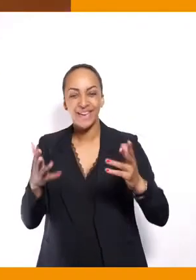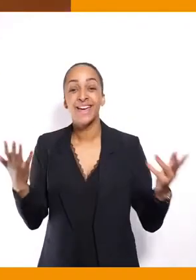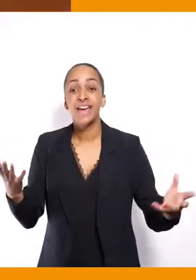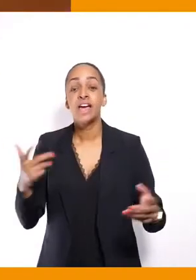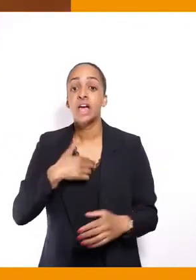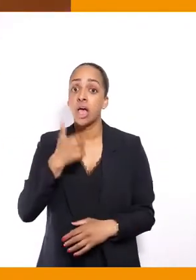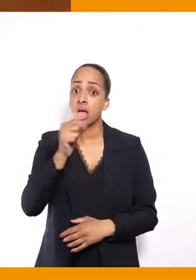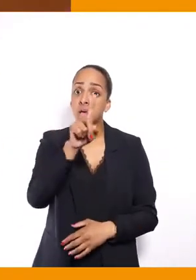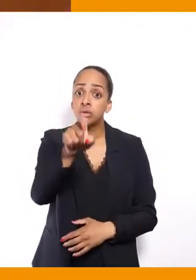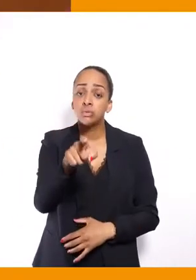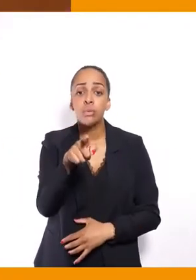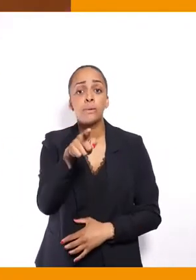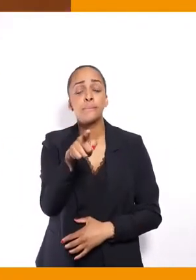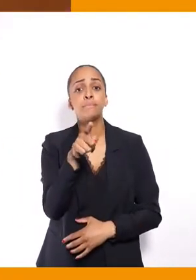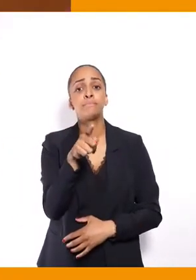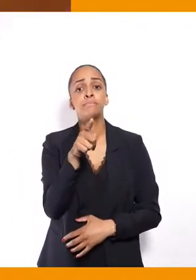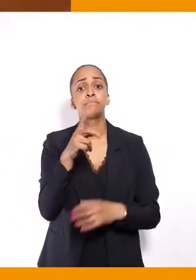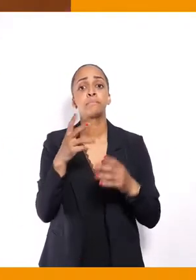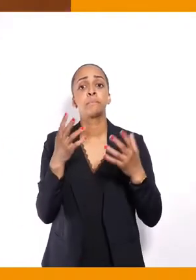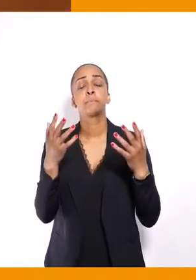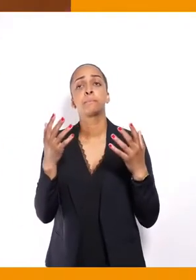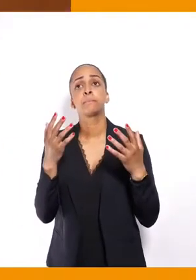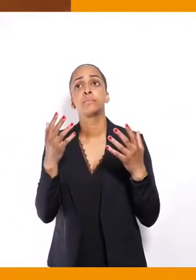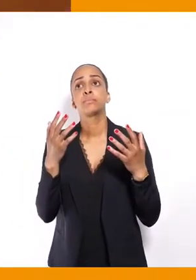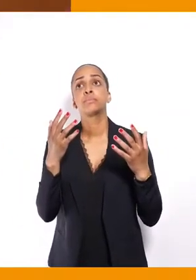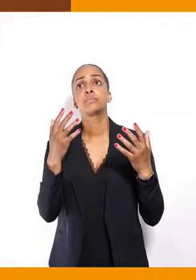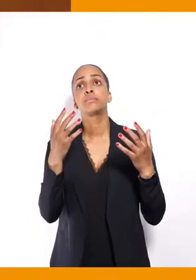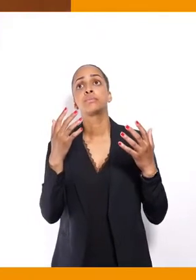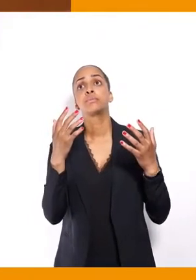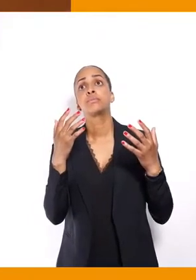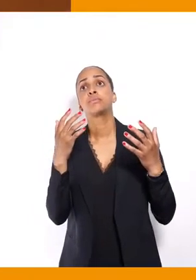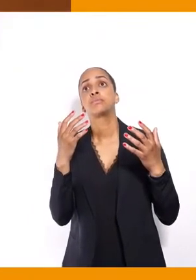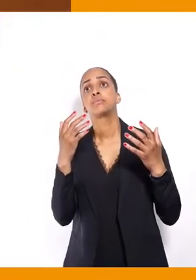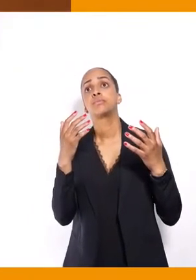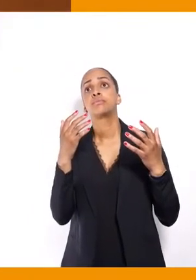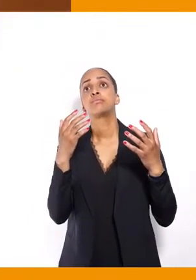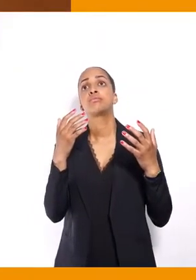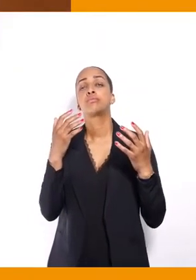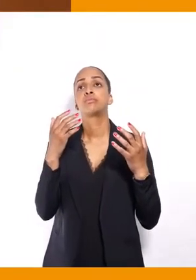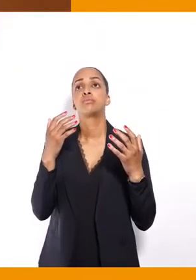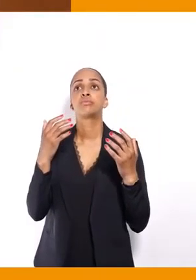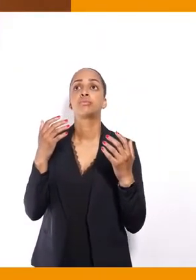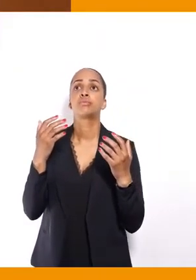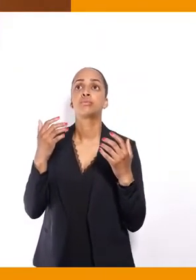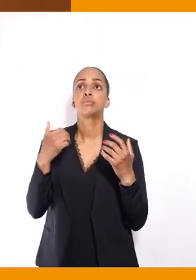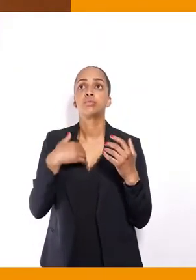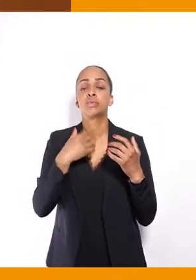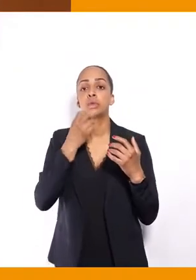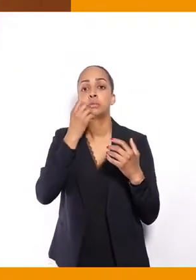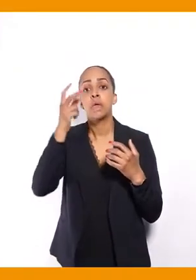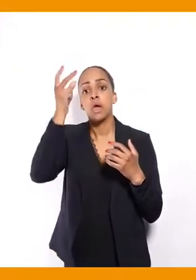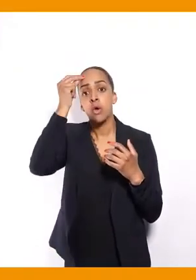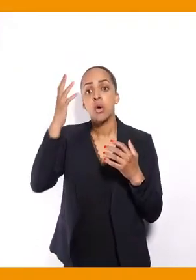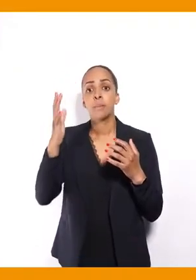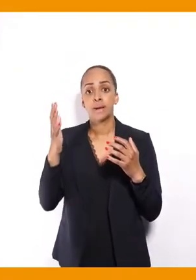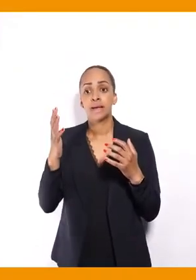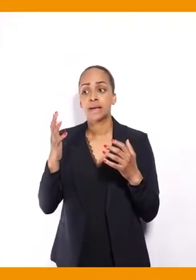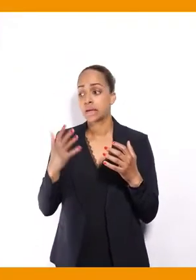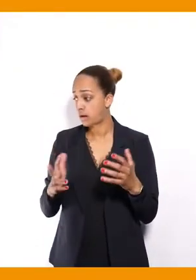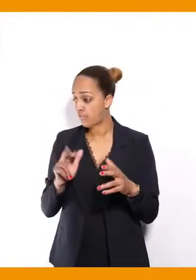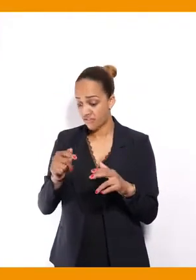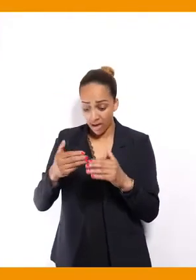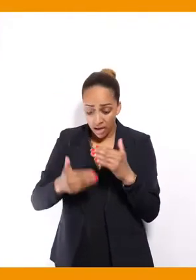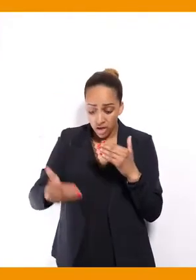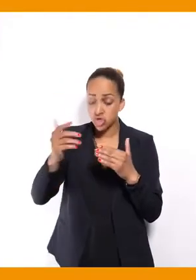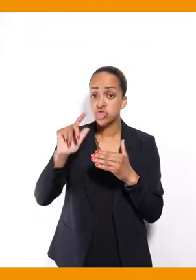Est-ce que la publication finalement du premier relevé, et puis si j'ai bien compris, le deuxième, va sortir incessamment